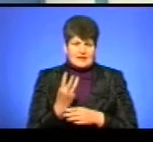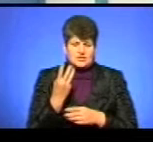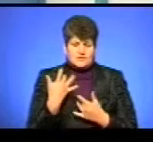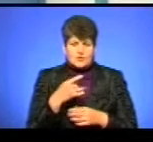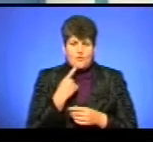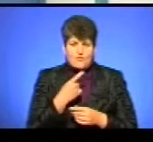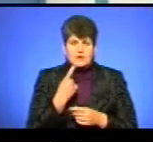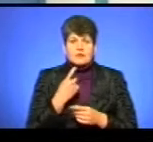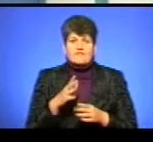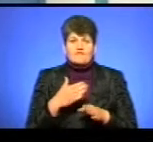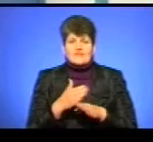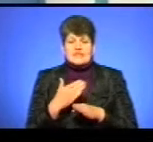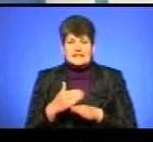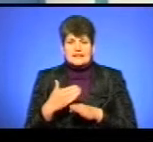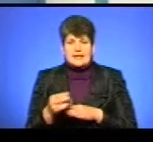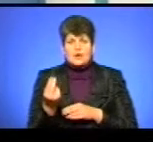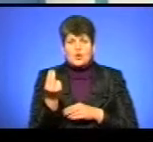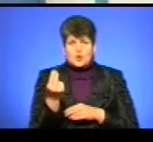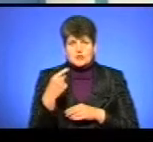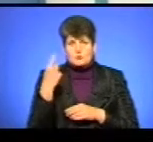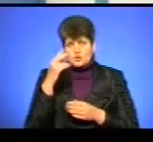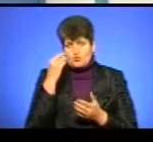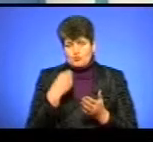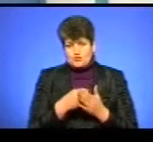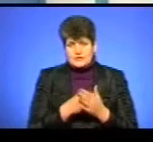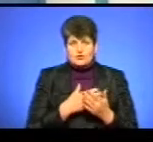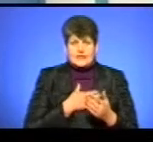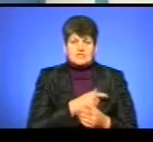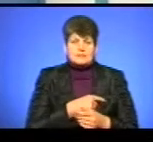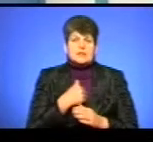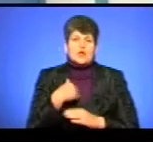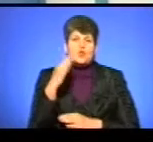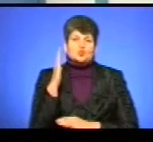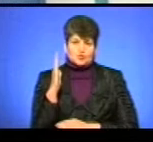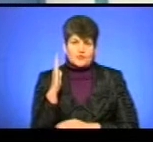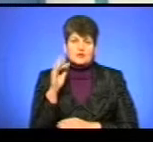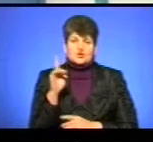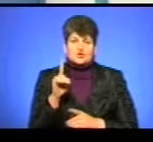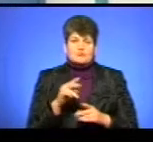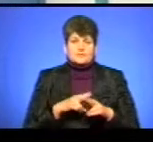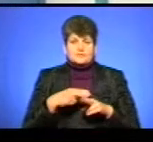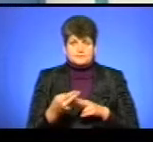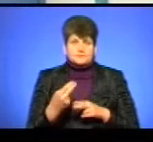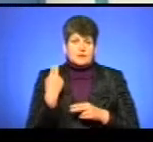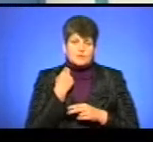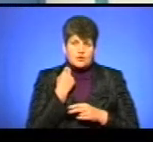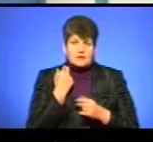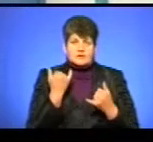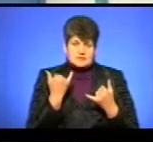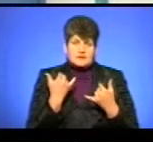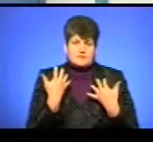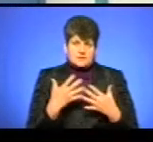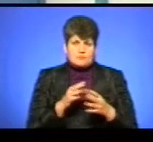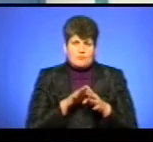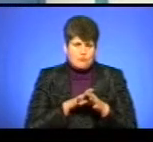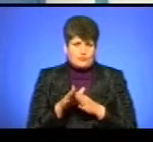зазначала, що виділялися кошти з обласного бюджету і наші депутати проголосували, щоб погасити цю заборгованість, вона на даний час погашена